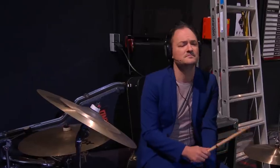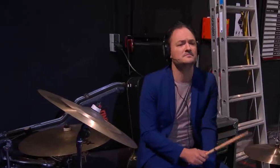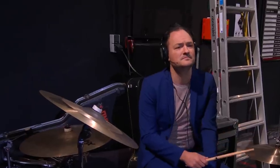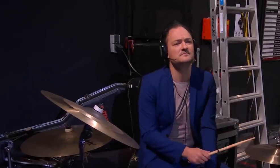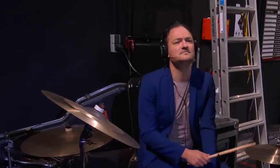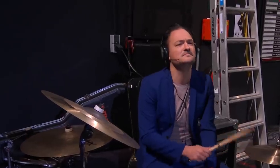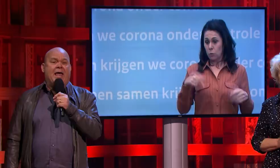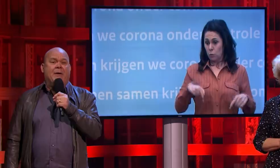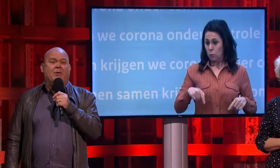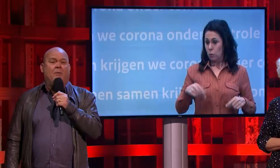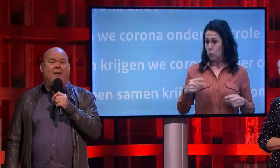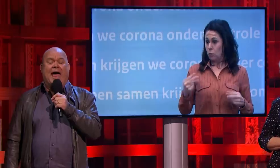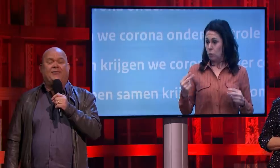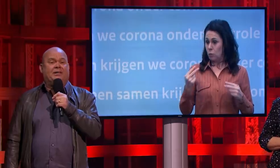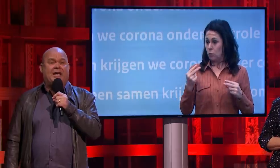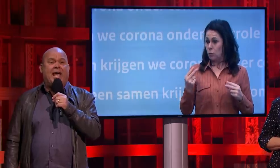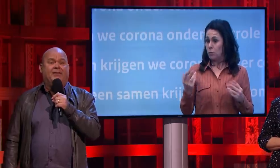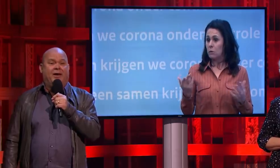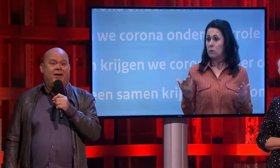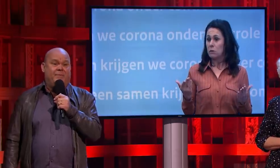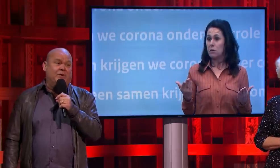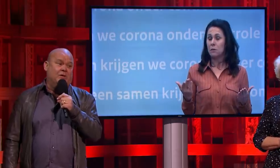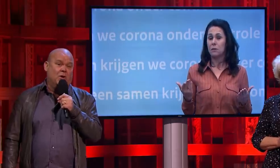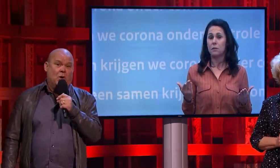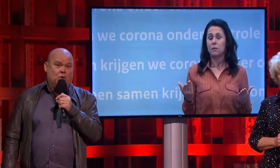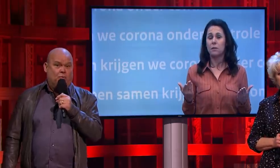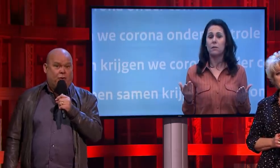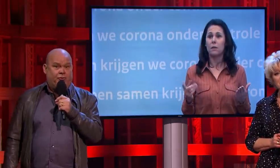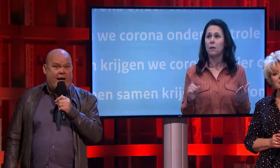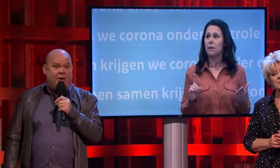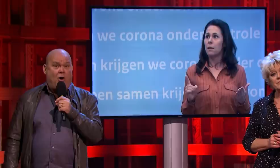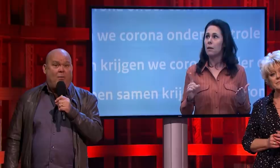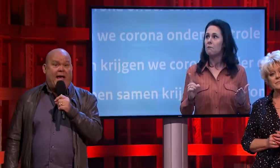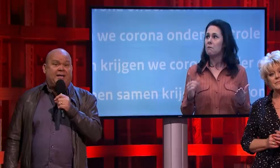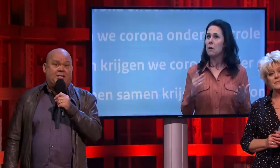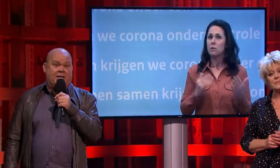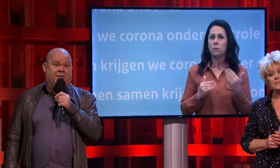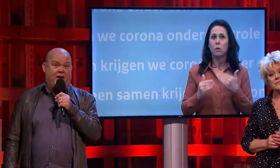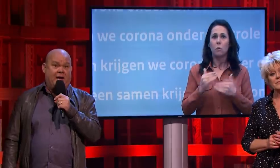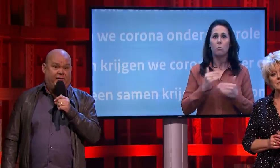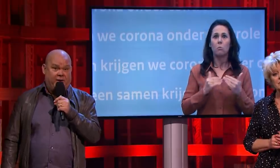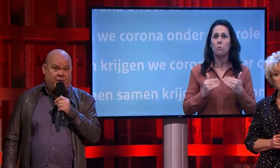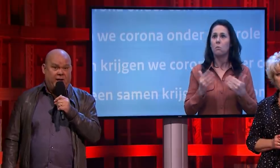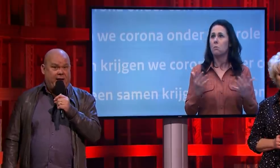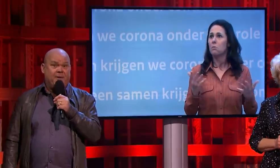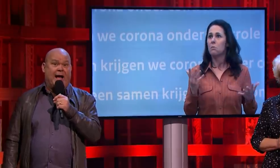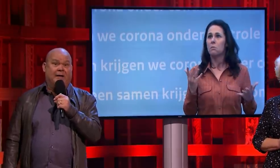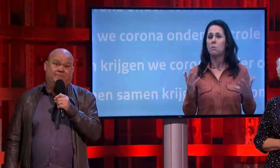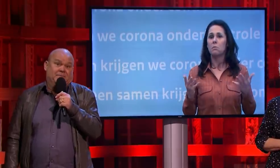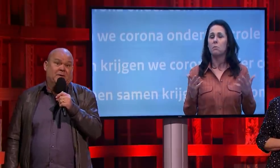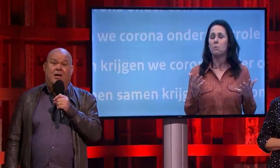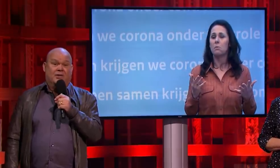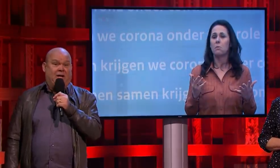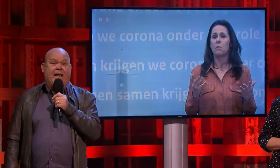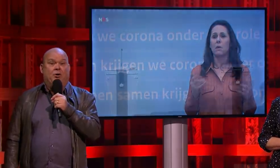Lang geslagen heb ik op bed gezeten. Toen plots de NOS liet weten. Irma